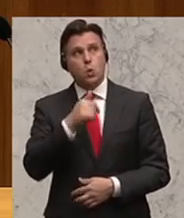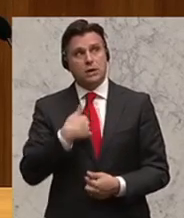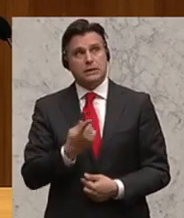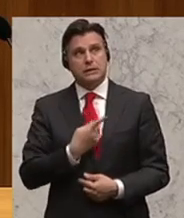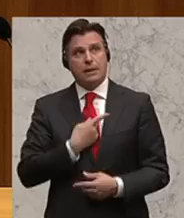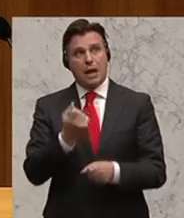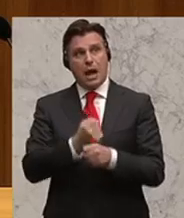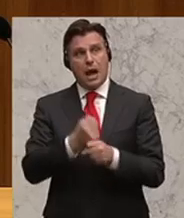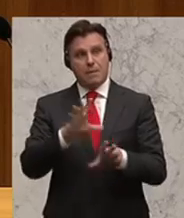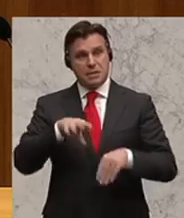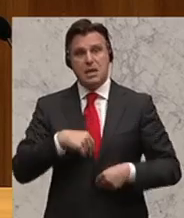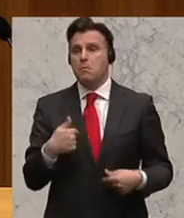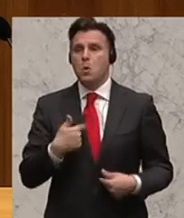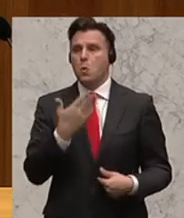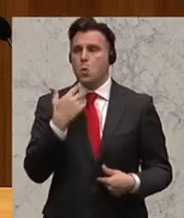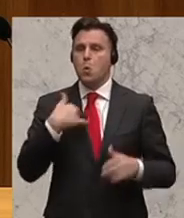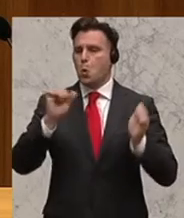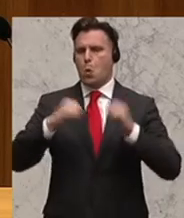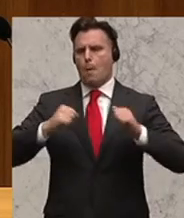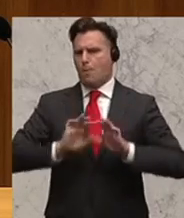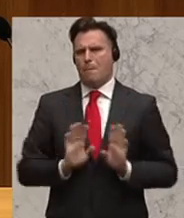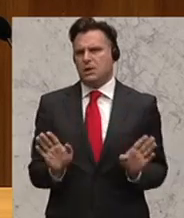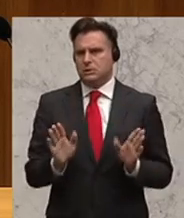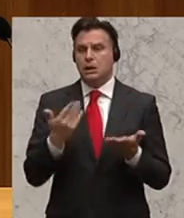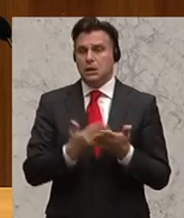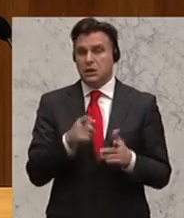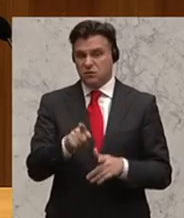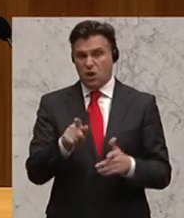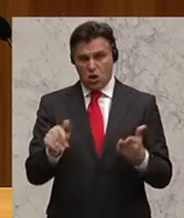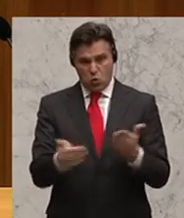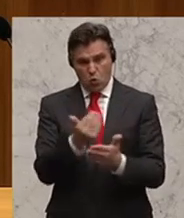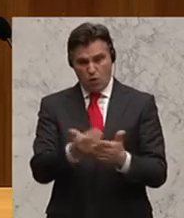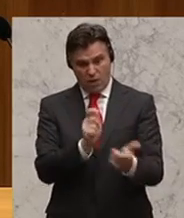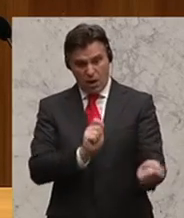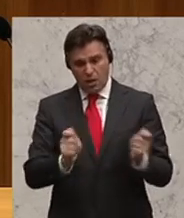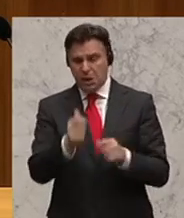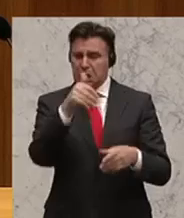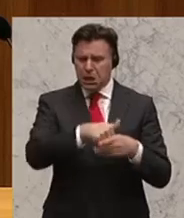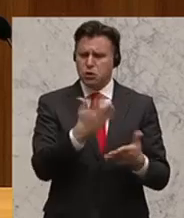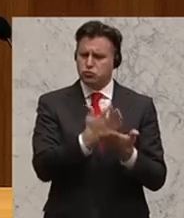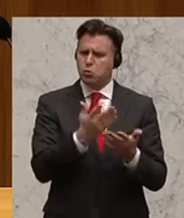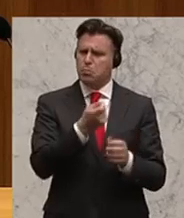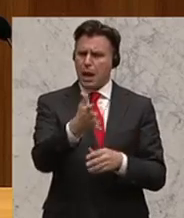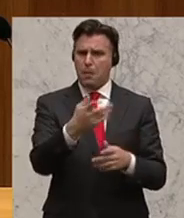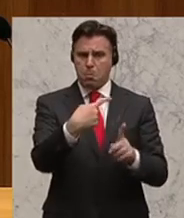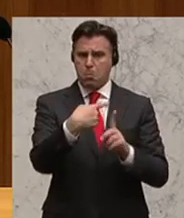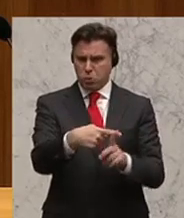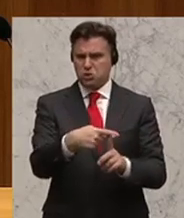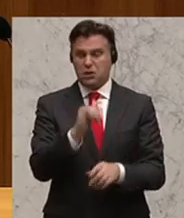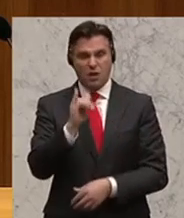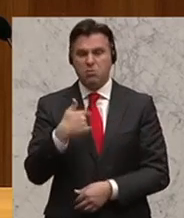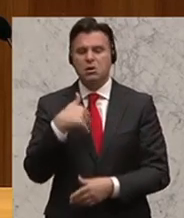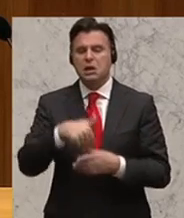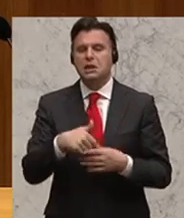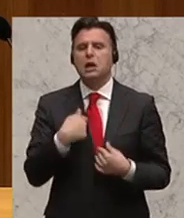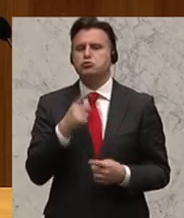Arbeitnehmern und Arbeitnehmerinnen Kompromisse zu machen. Und deshalb können wir dieser Novelle, die sicher auch positive Aspekte hat, aber wir können dem nicht zustimmen. Es ist uns nicht